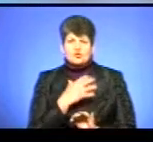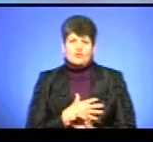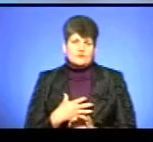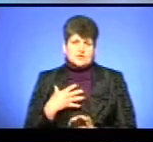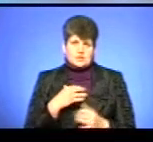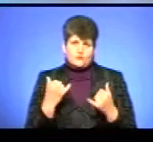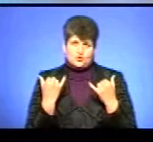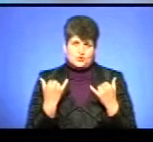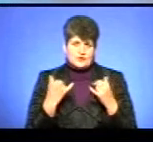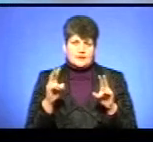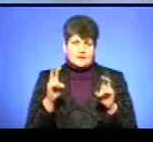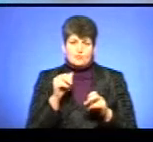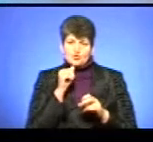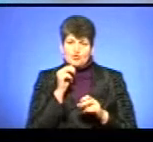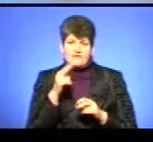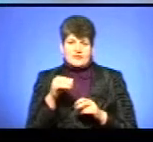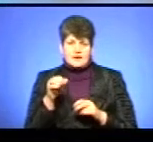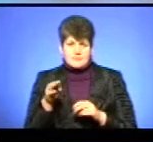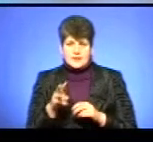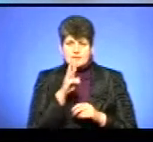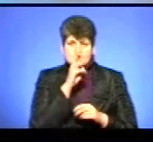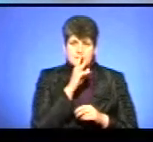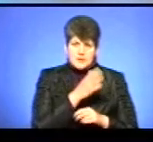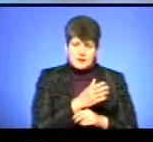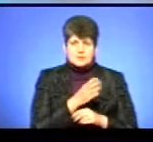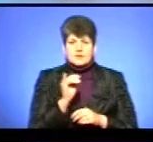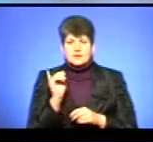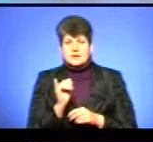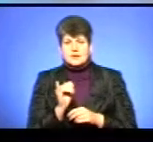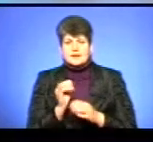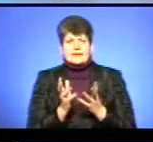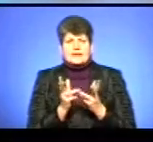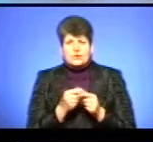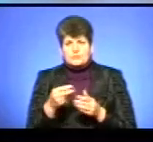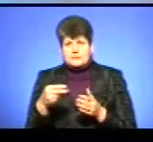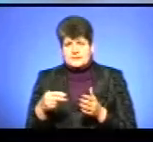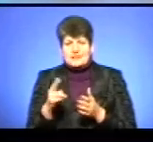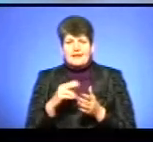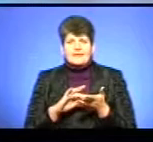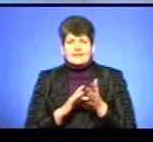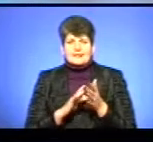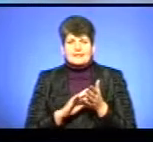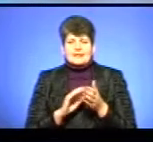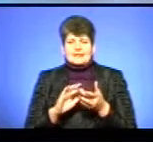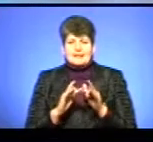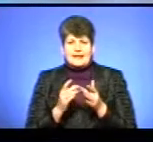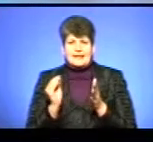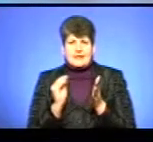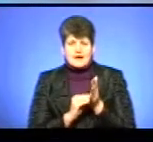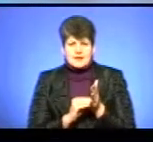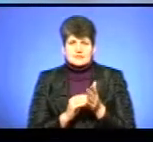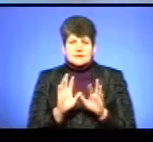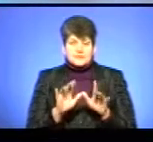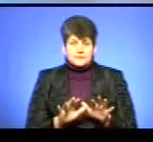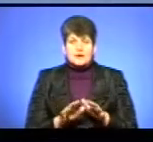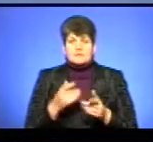сьогодні на тему і цукрового діабету, і заробітної плати, і кількості підписаних декларацій. Я глядачам нагадаю, сьогодні ми спілкувалися